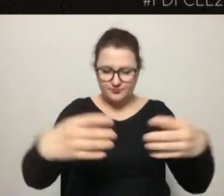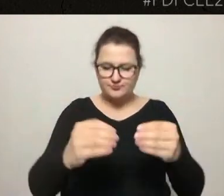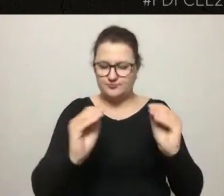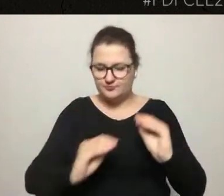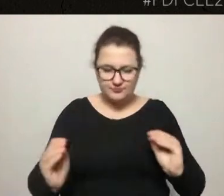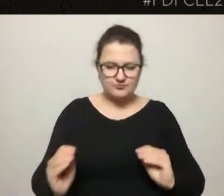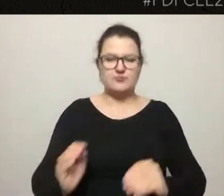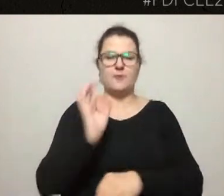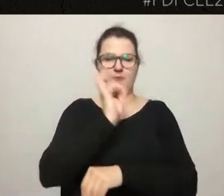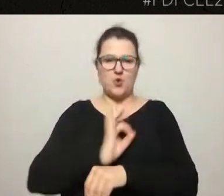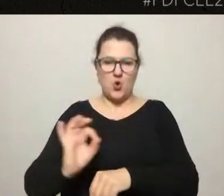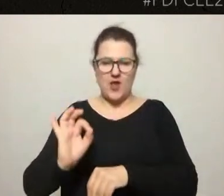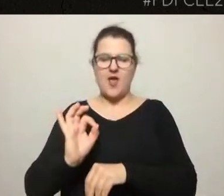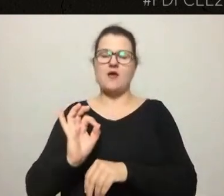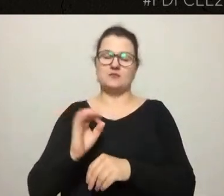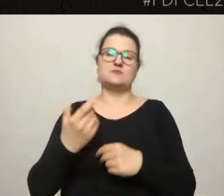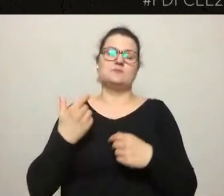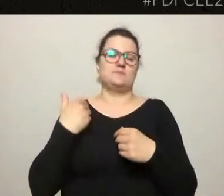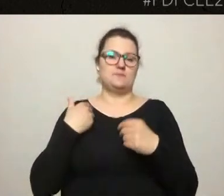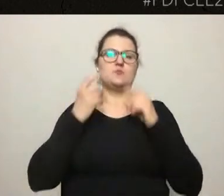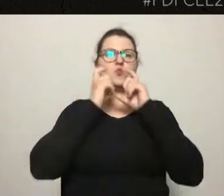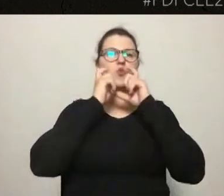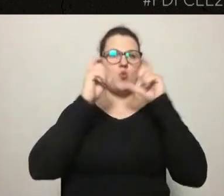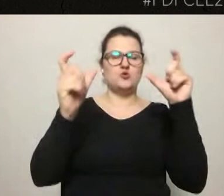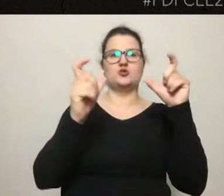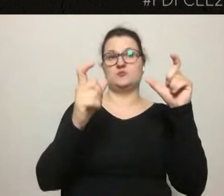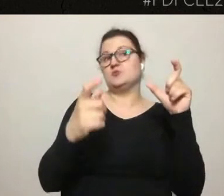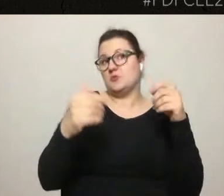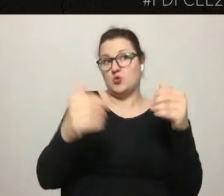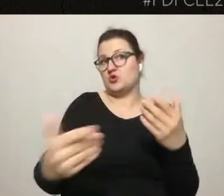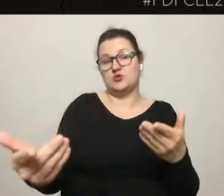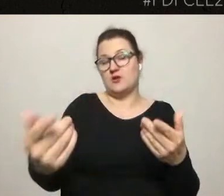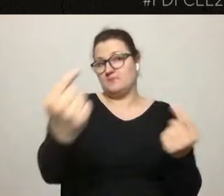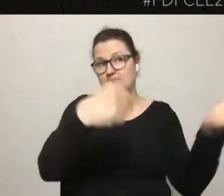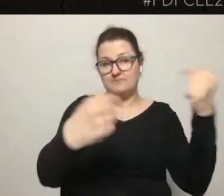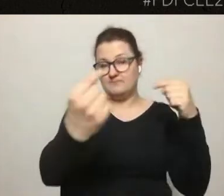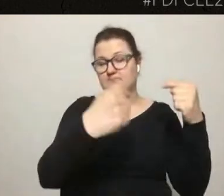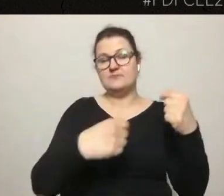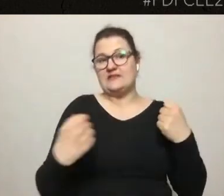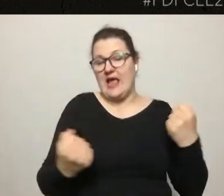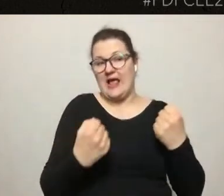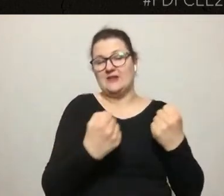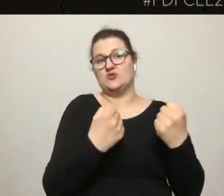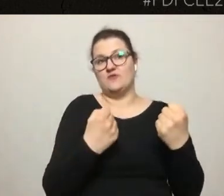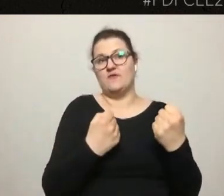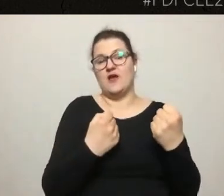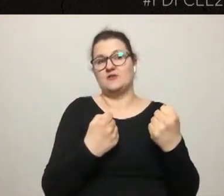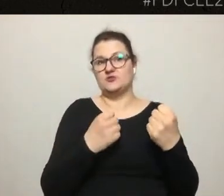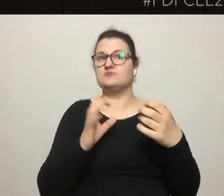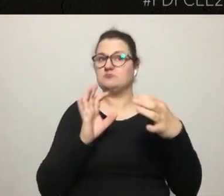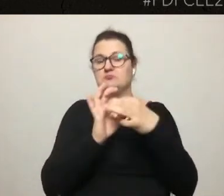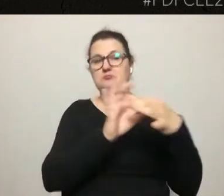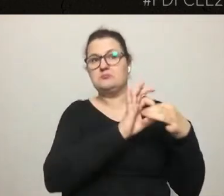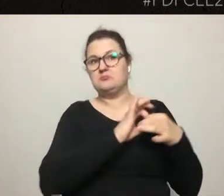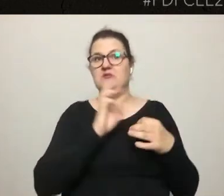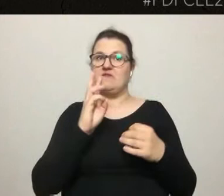Ogłosiliśmy taką możliwość zaangażowania się w śledzenie webinaru, zgłaszania uwag. No